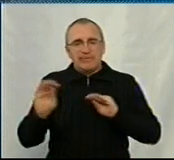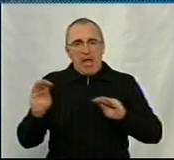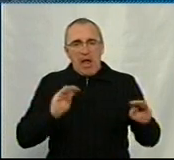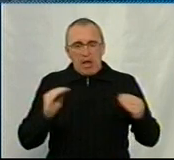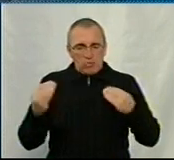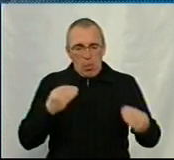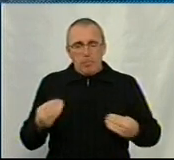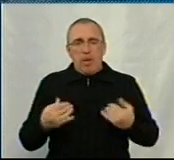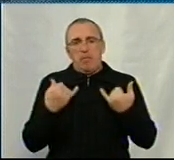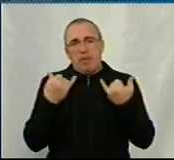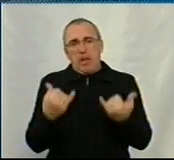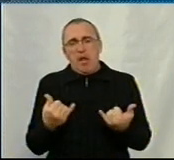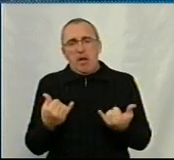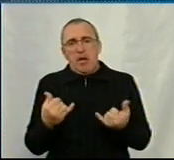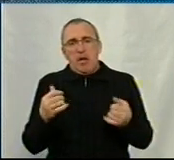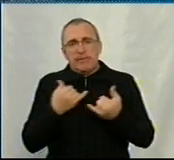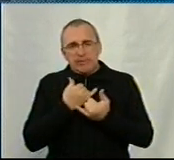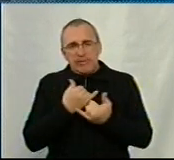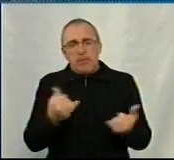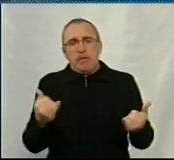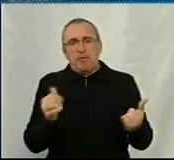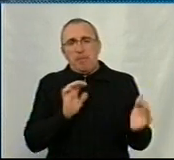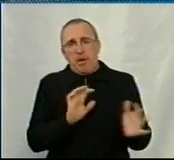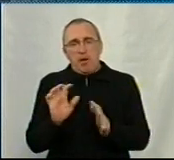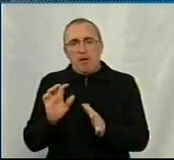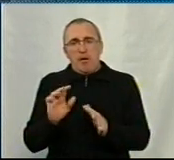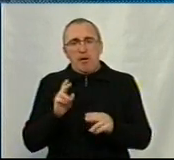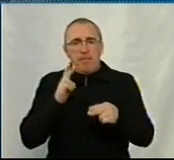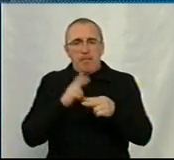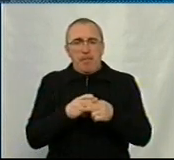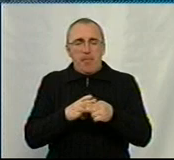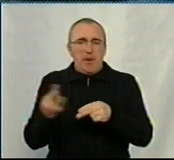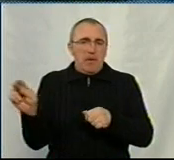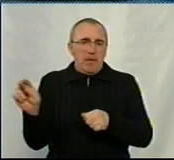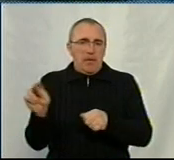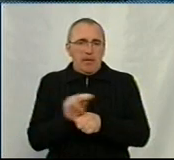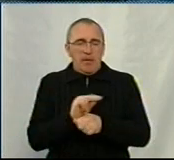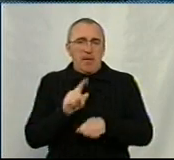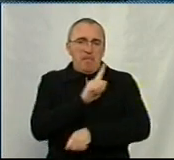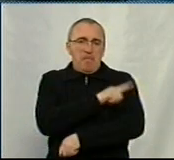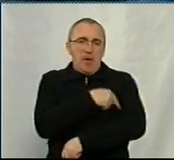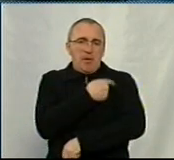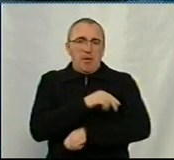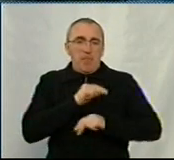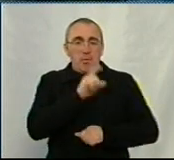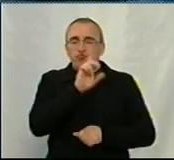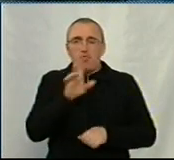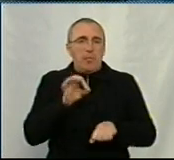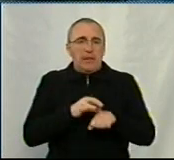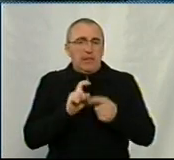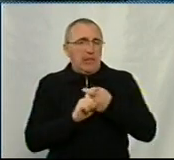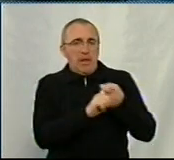забезпечення профилактики серед медичних працівників, щоб не захворіли.